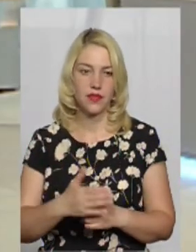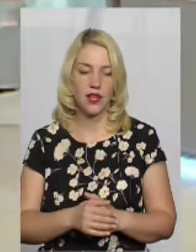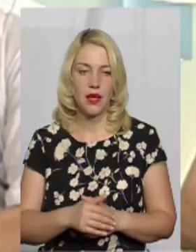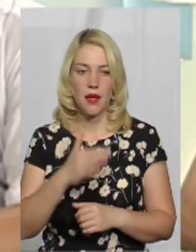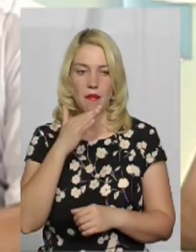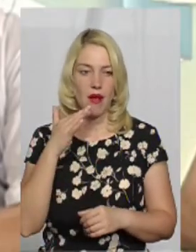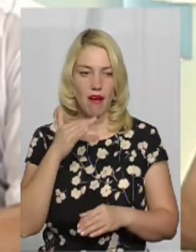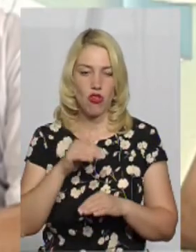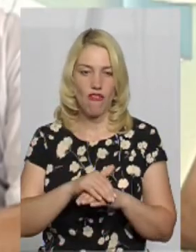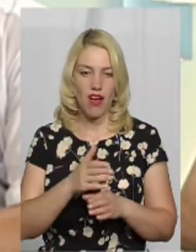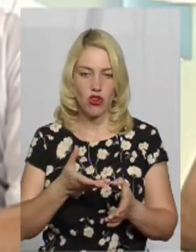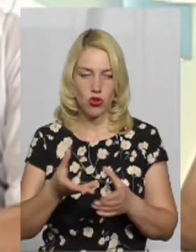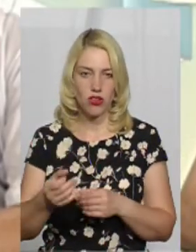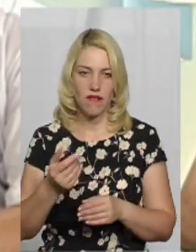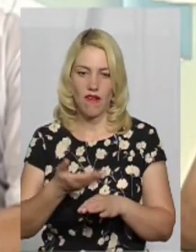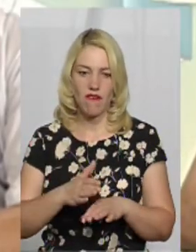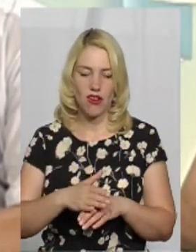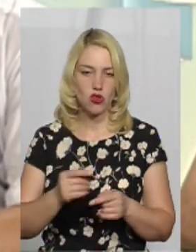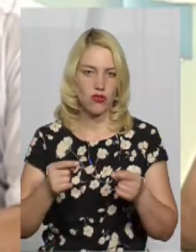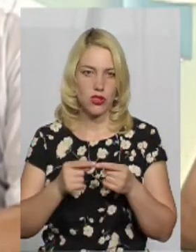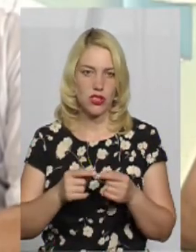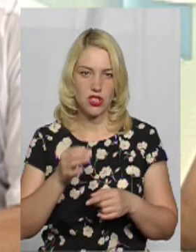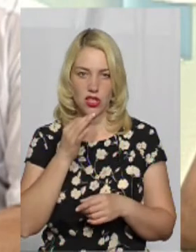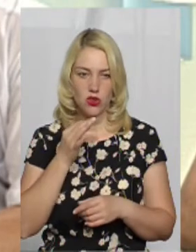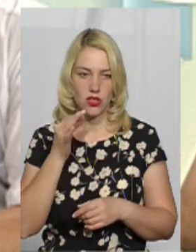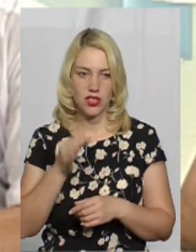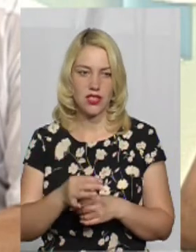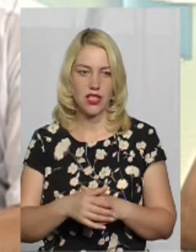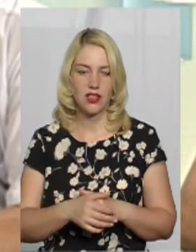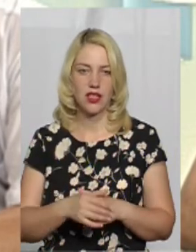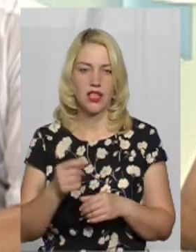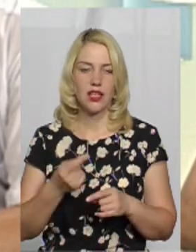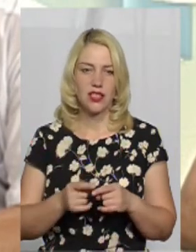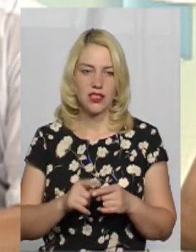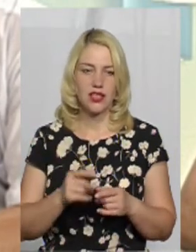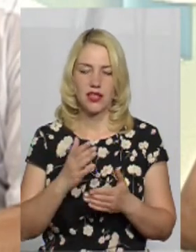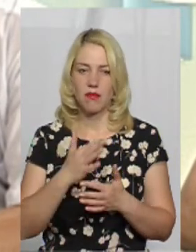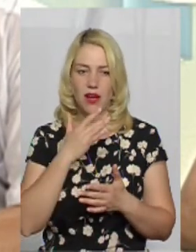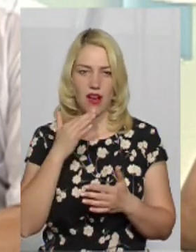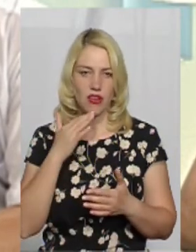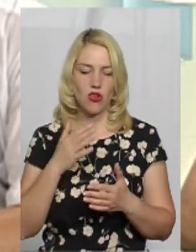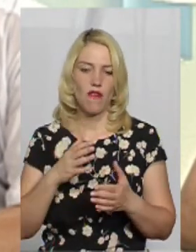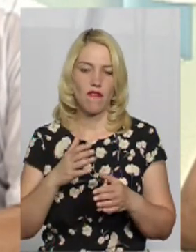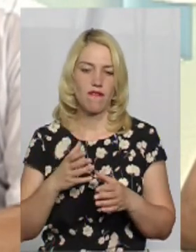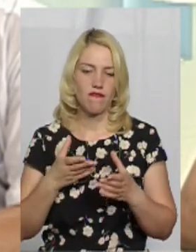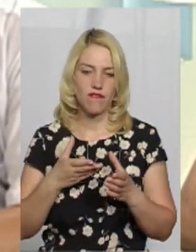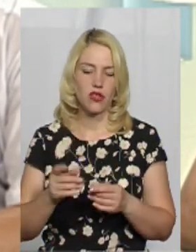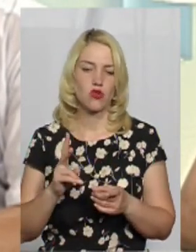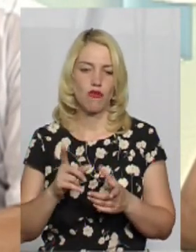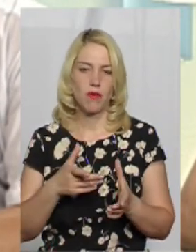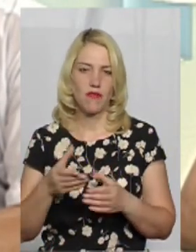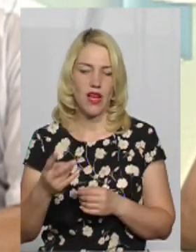Багато факторів. Важко, однозначно, сказати причини. Є багато факторів, які впливають на